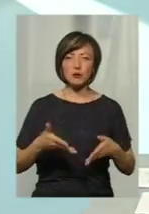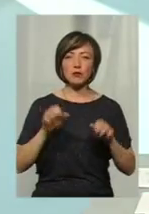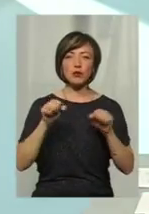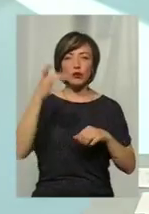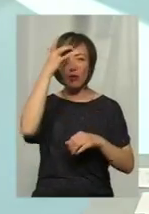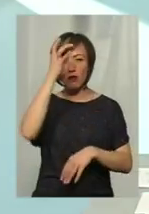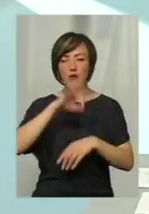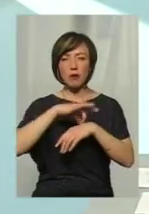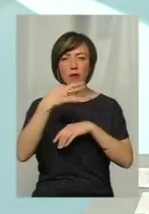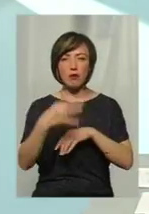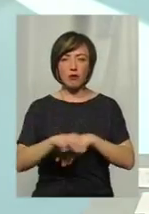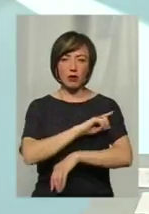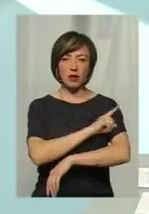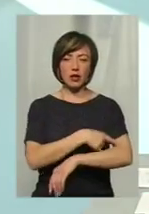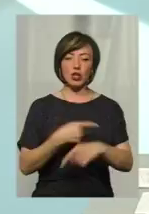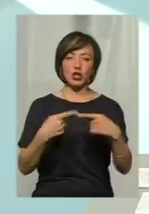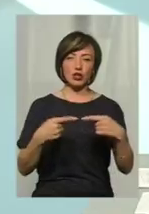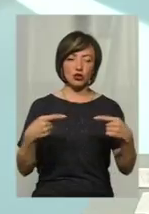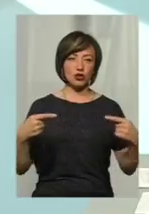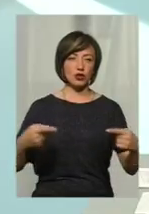болі, мігрені та інше.